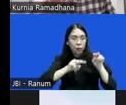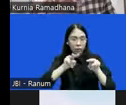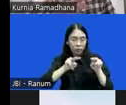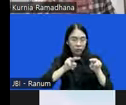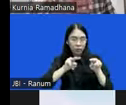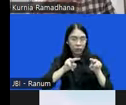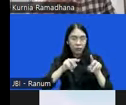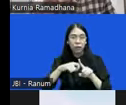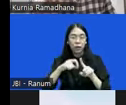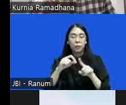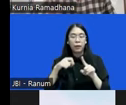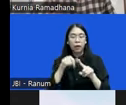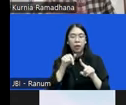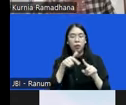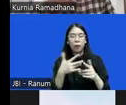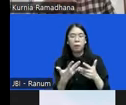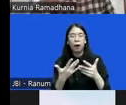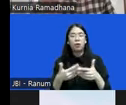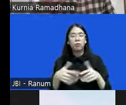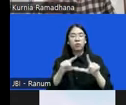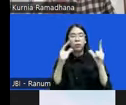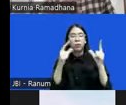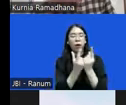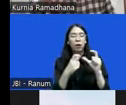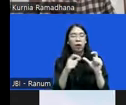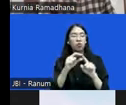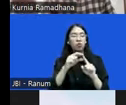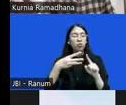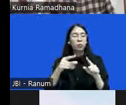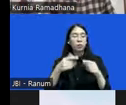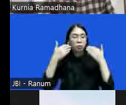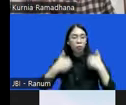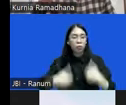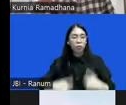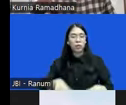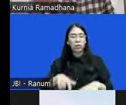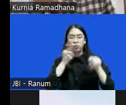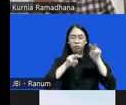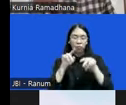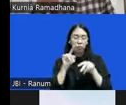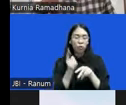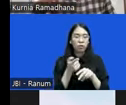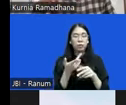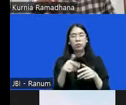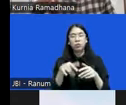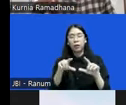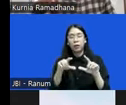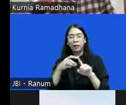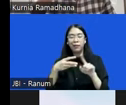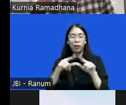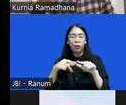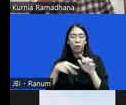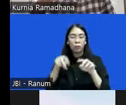KPK dianggap lembaga super body harus ada pengawasan sehingga dibentuk Dewan Pengawas. Mereka awalnya pasti hanya